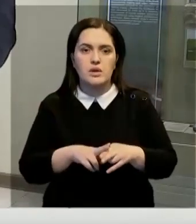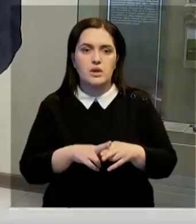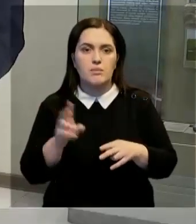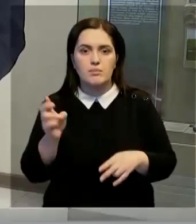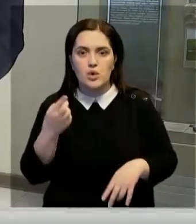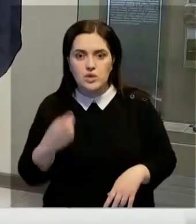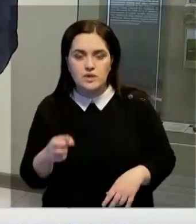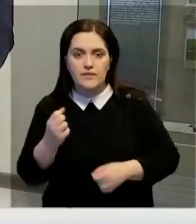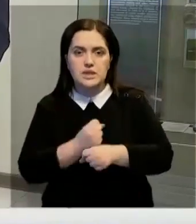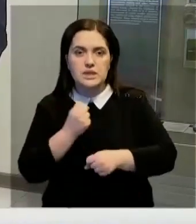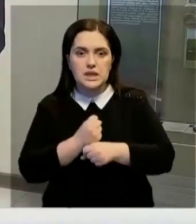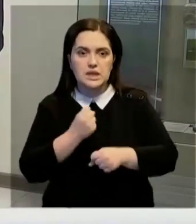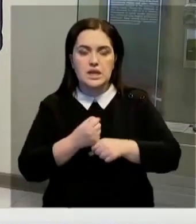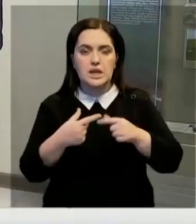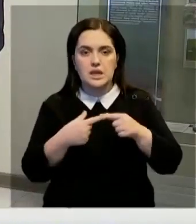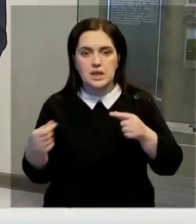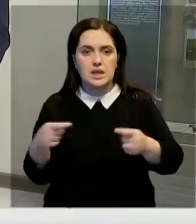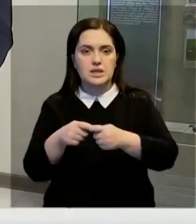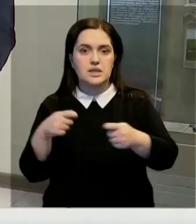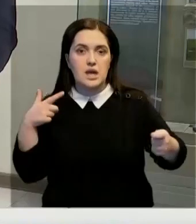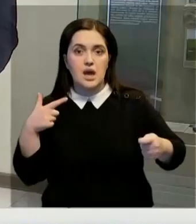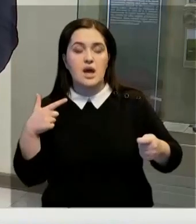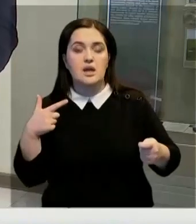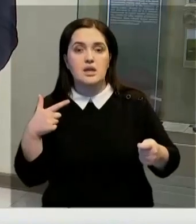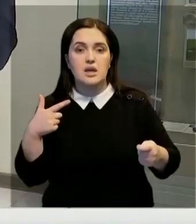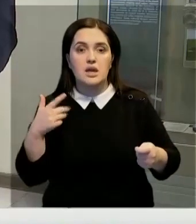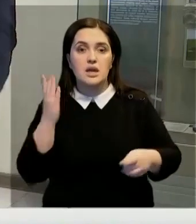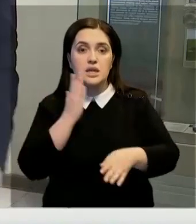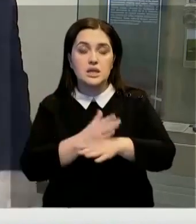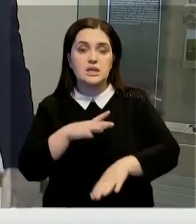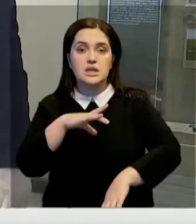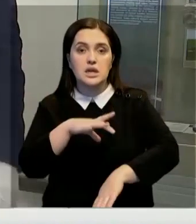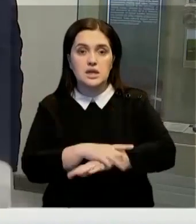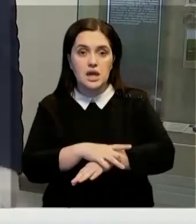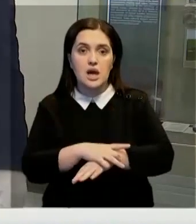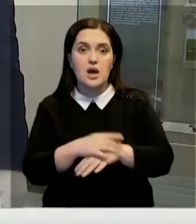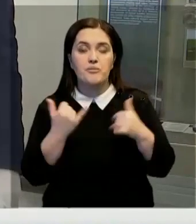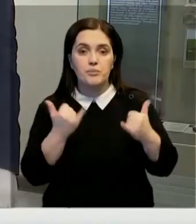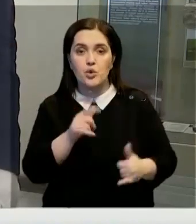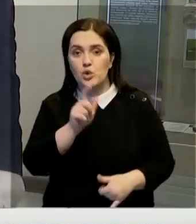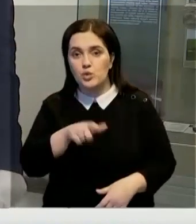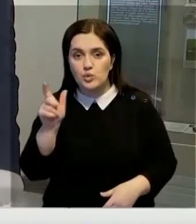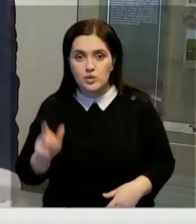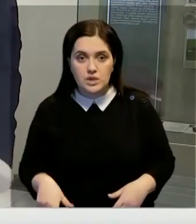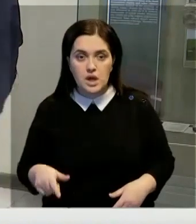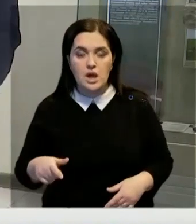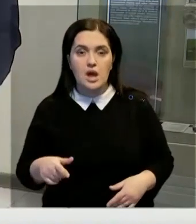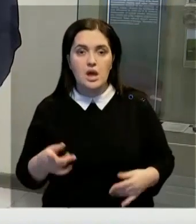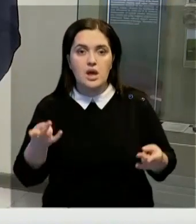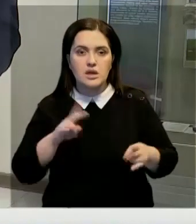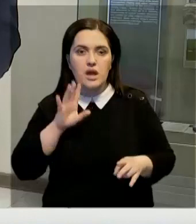бронзовых изделий и наконечники стрел. Мы наткнулись и на следы деятельности современных людей, в частности на остатки